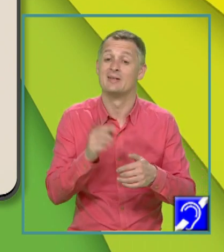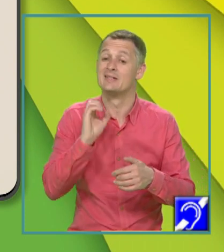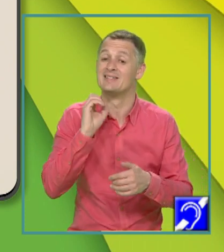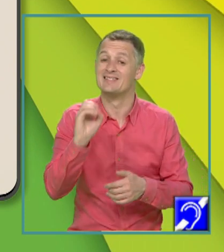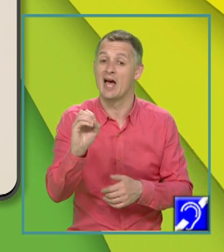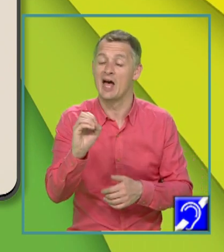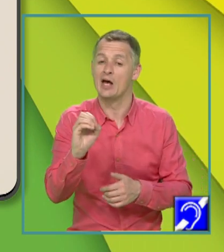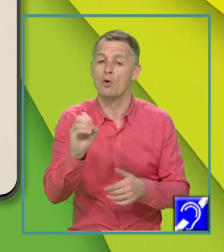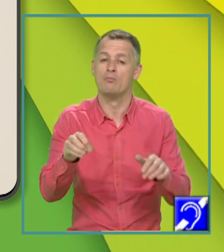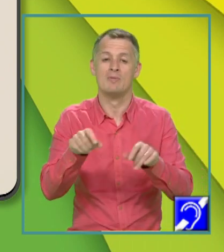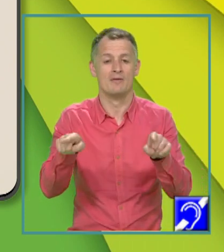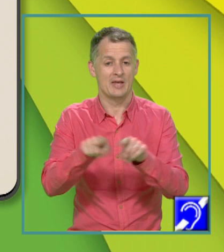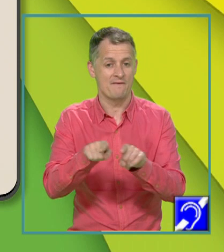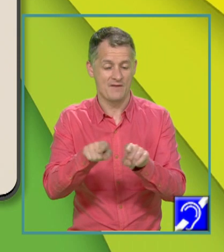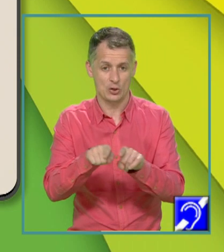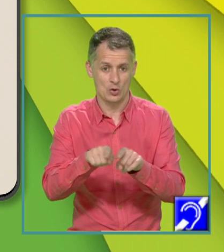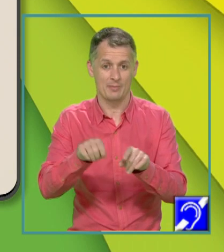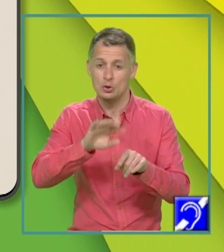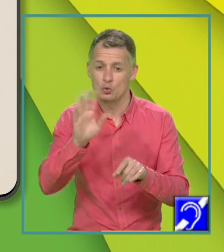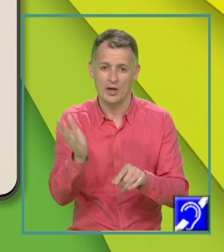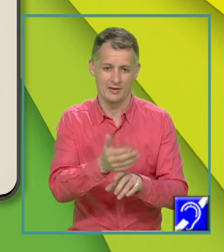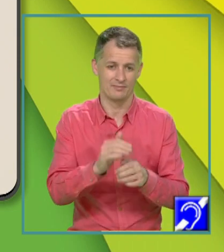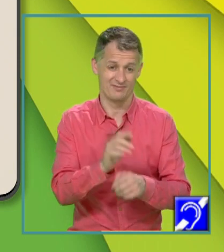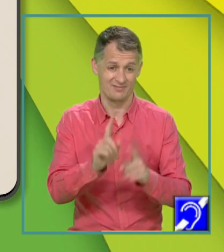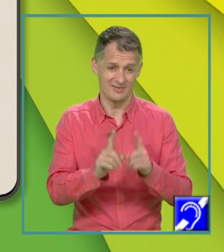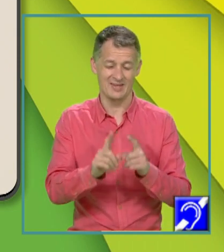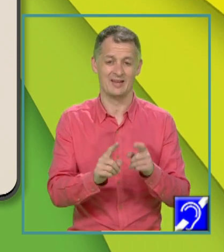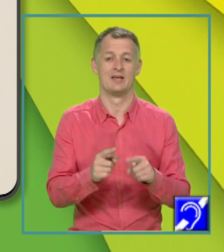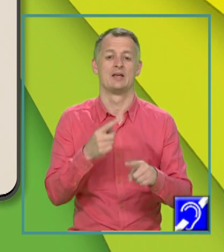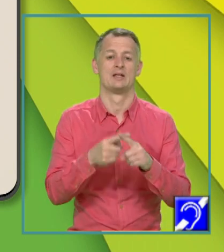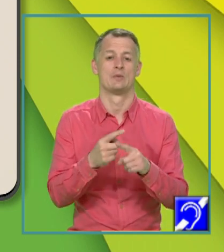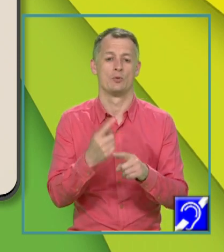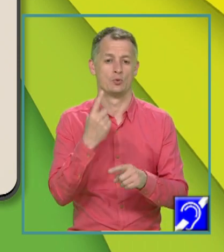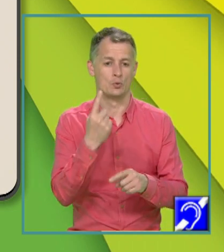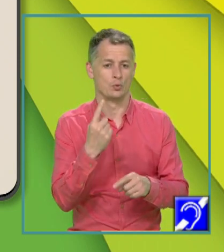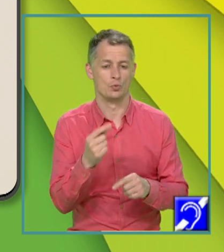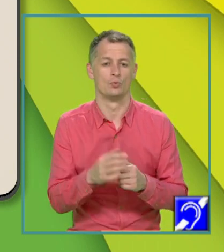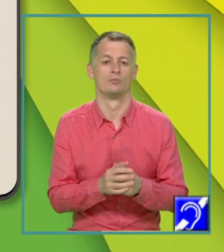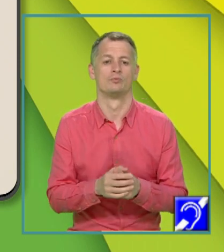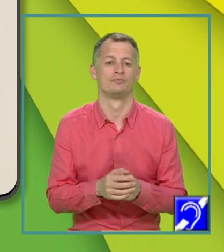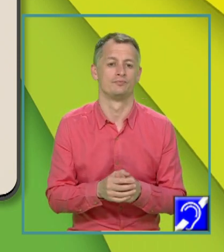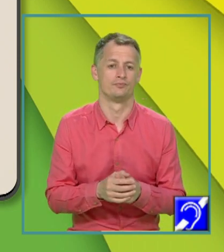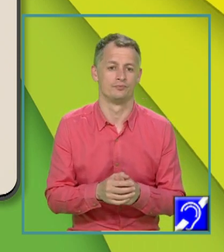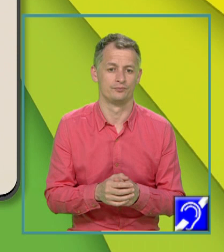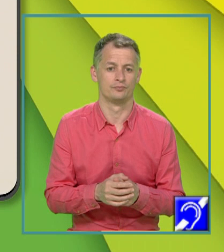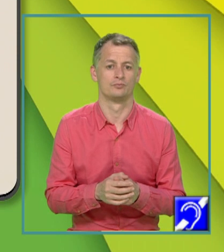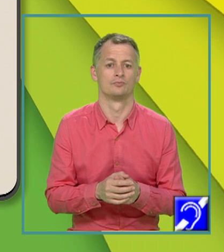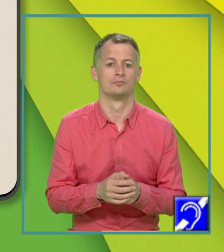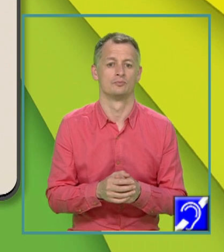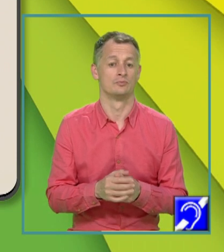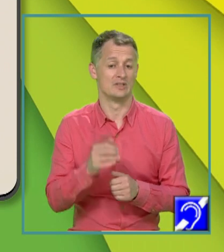factorul 0 ar fi, dacă x plus 1 este 0, atunci x plus 1